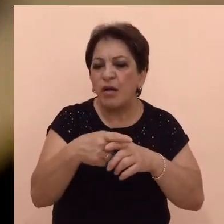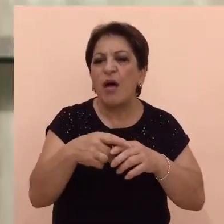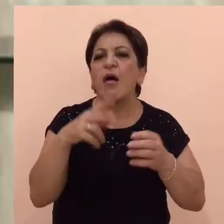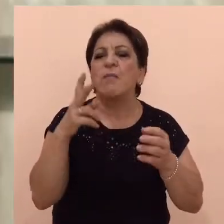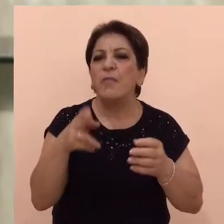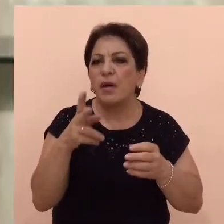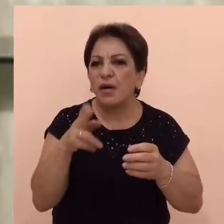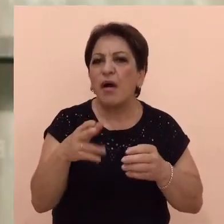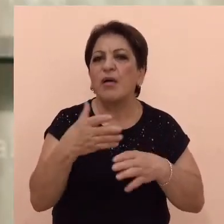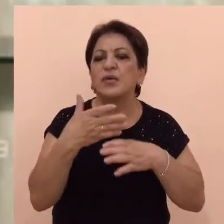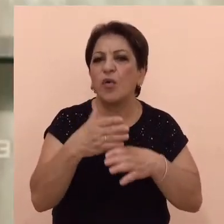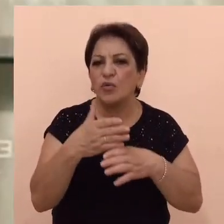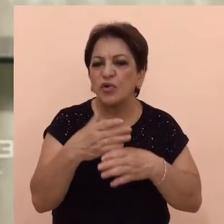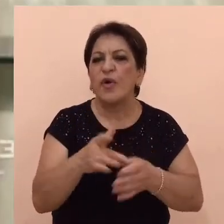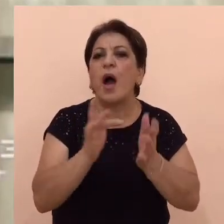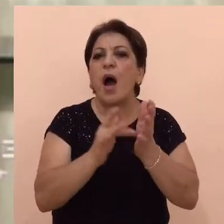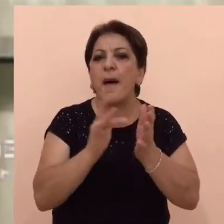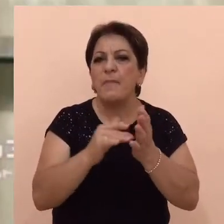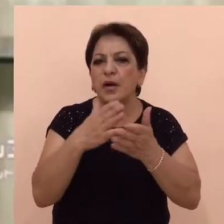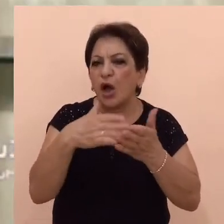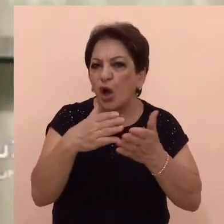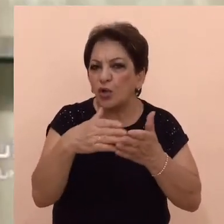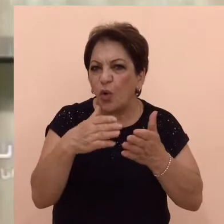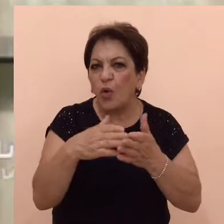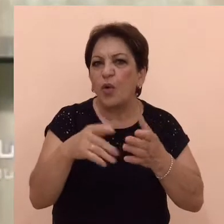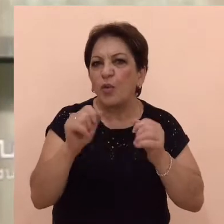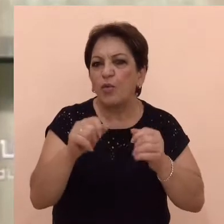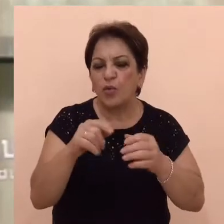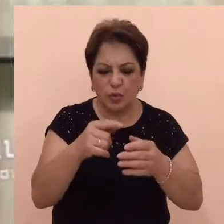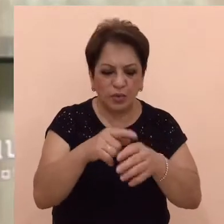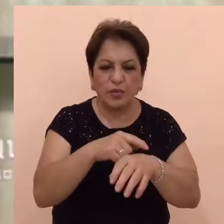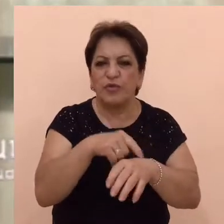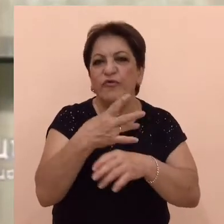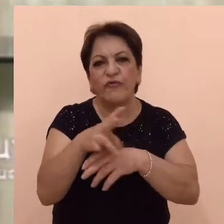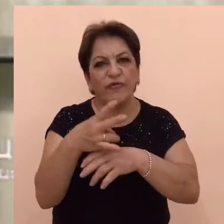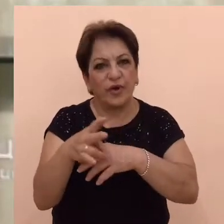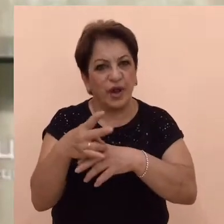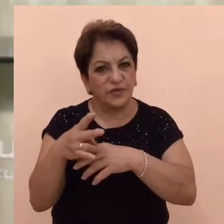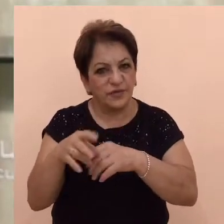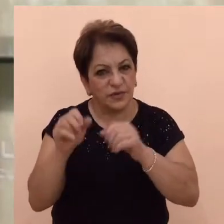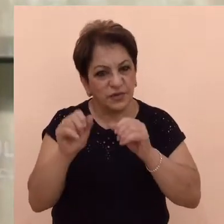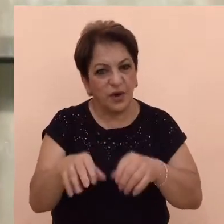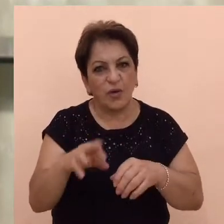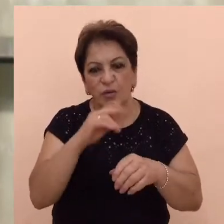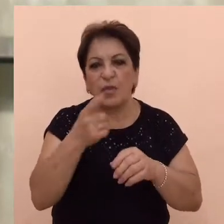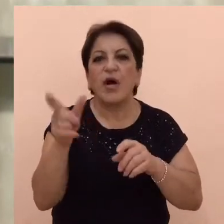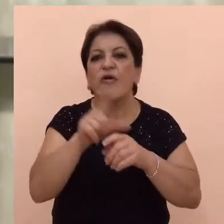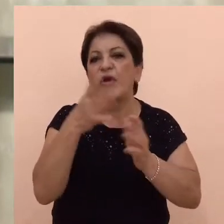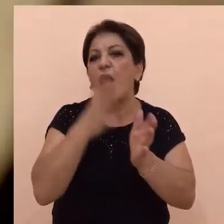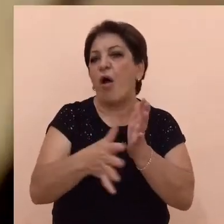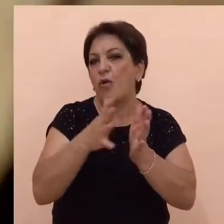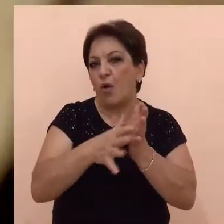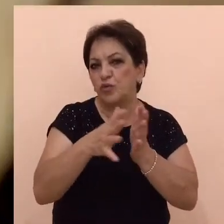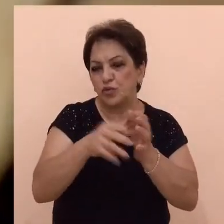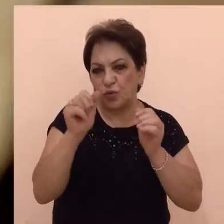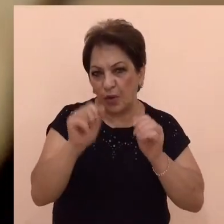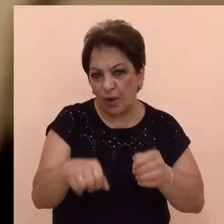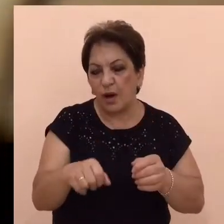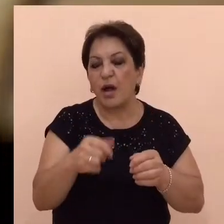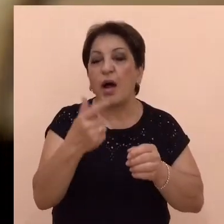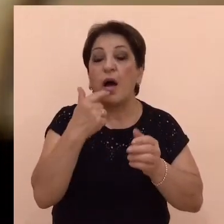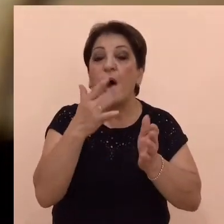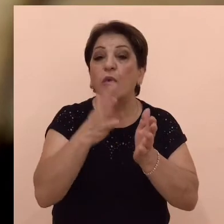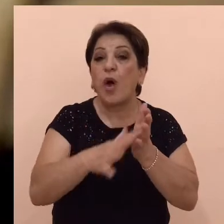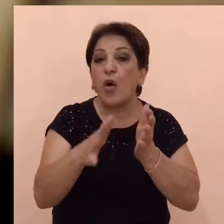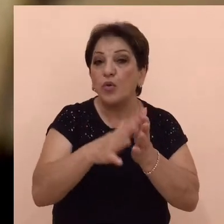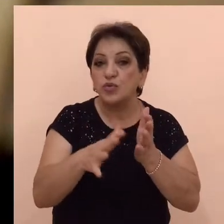կոտրված, ապակու կտորները կարող են առաջացներ պապուկյու սվացքների վնասված որ նրկարող է ուղեքցվել արյունահոսությամբ։ Արյունահոսության